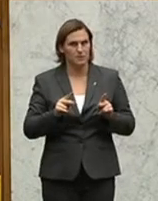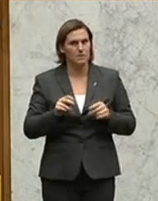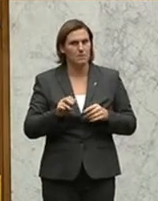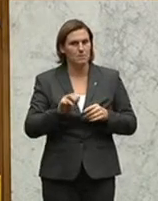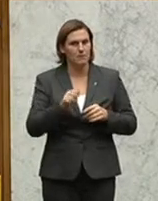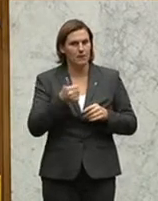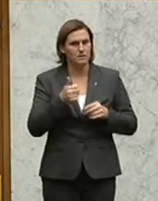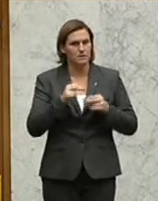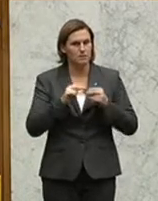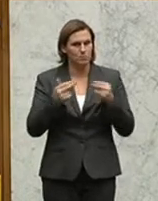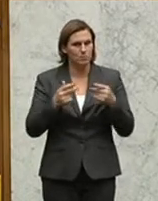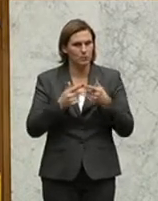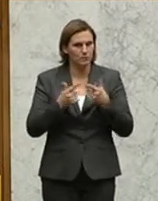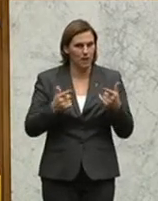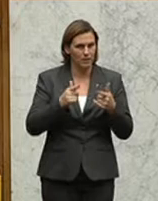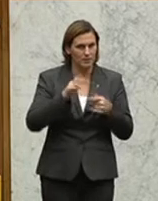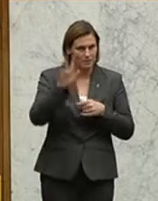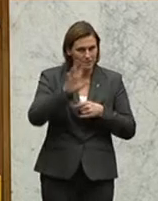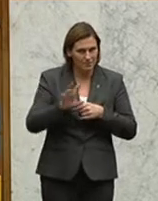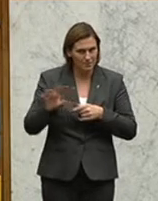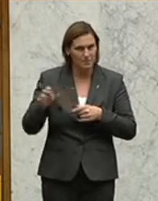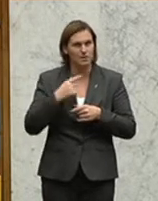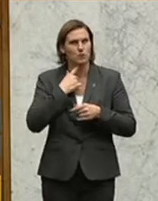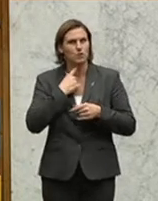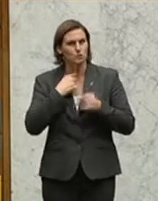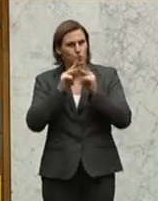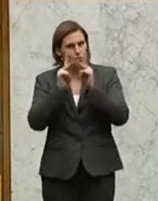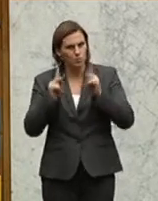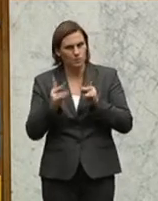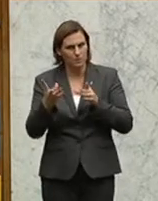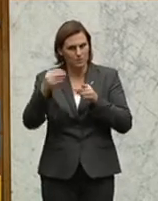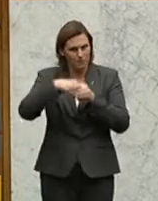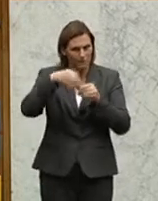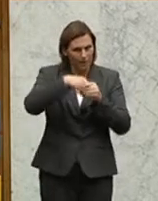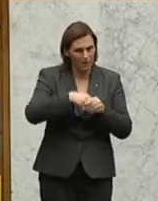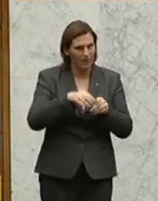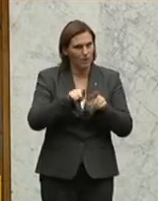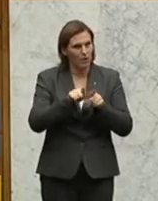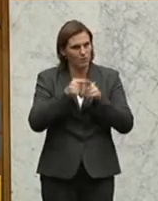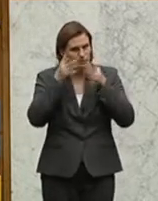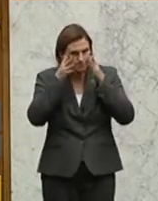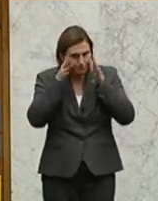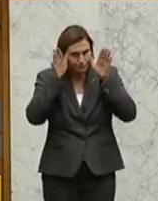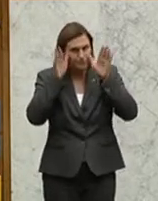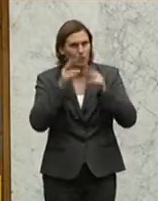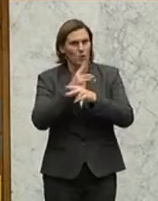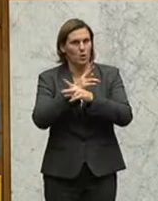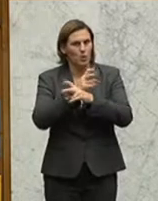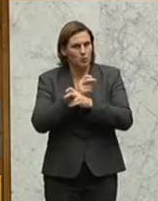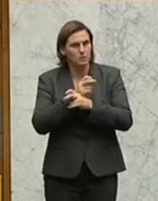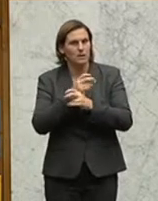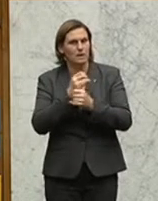Bundesländern bestehende Suchtkonzepte integriert und die Perspektive für eine österreichweite